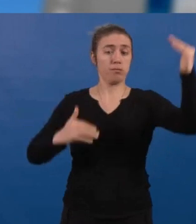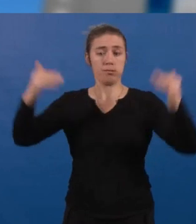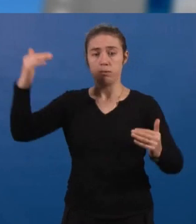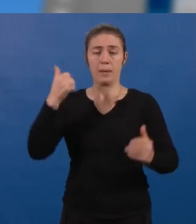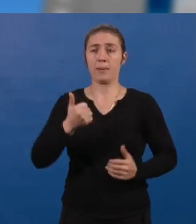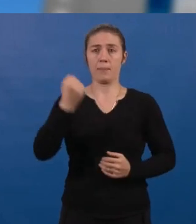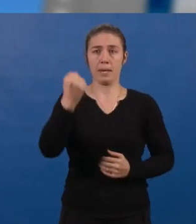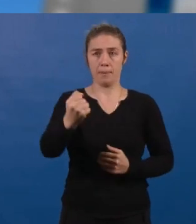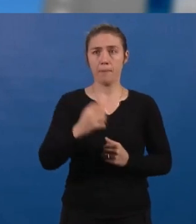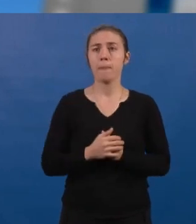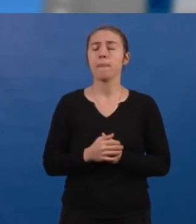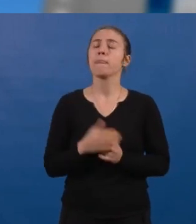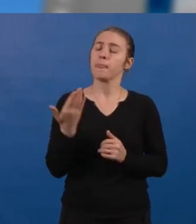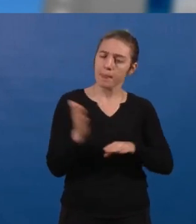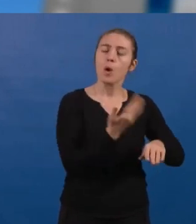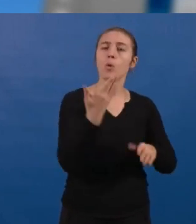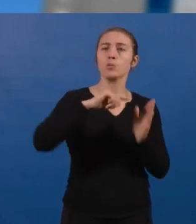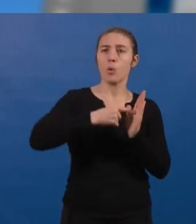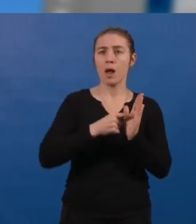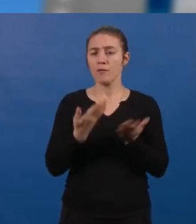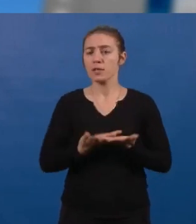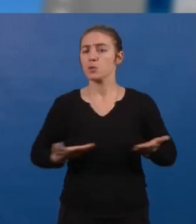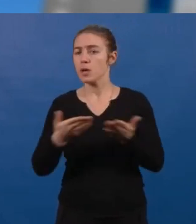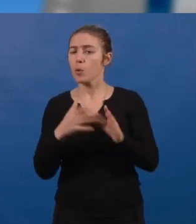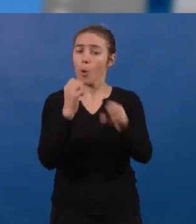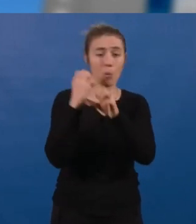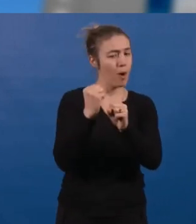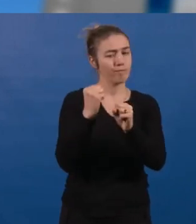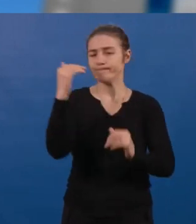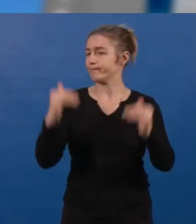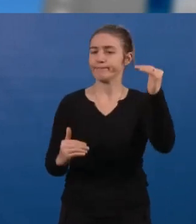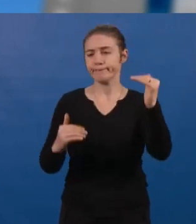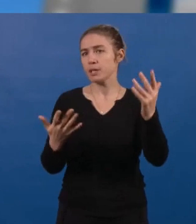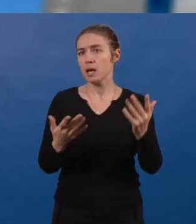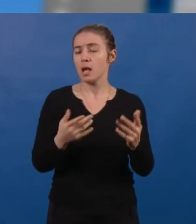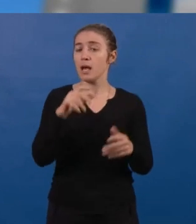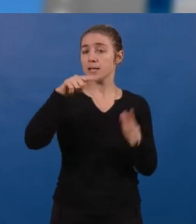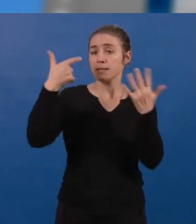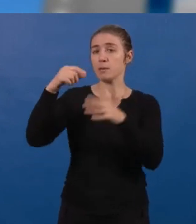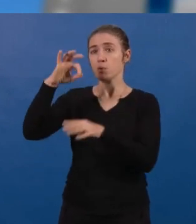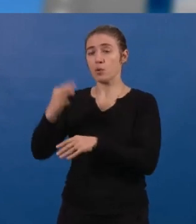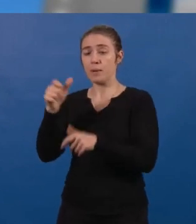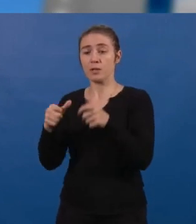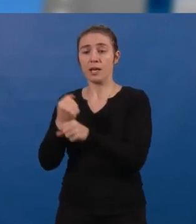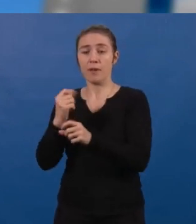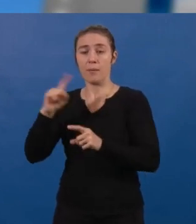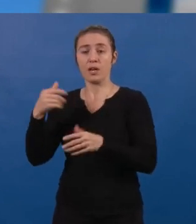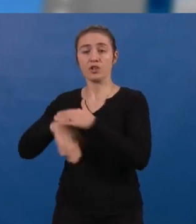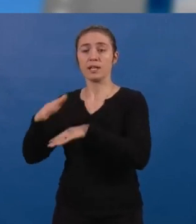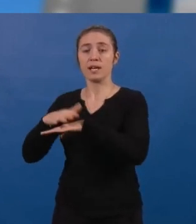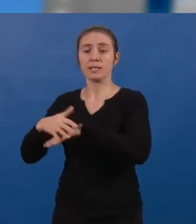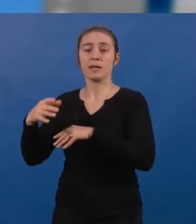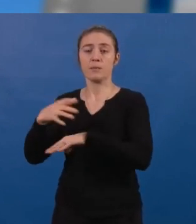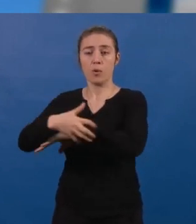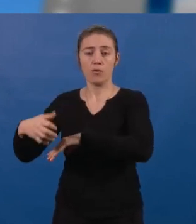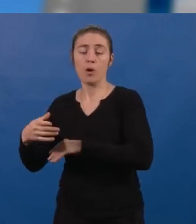Autre point crucial, ce sont les inégalités face à l'emploi, avec 17% de personnes sans emploi dans nos quartiers politiques de